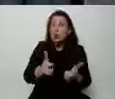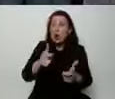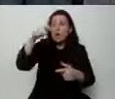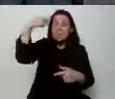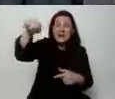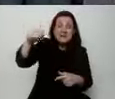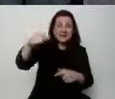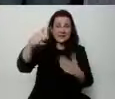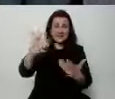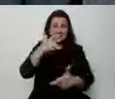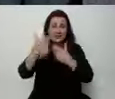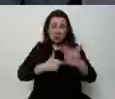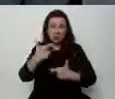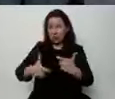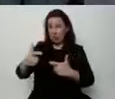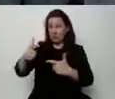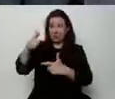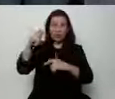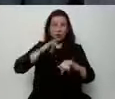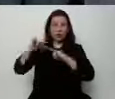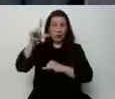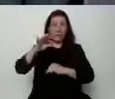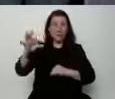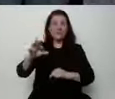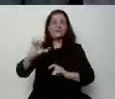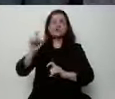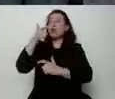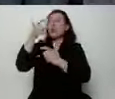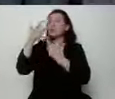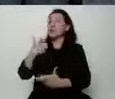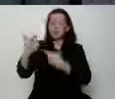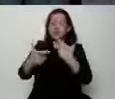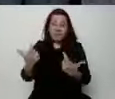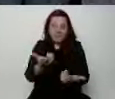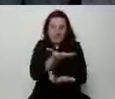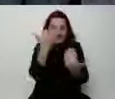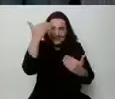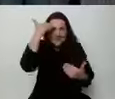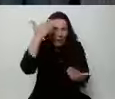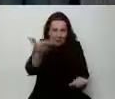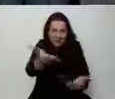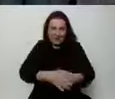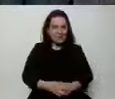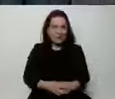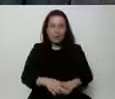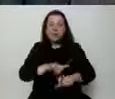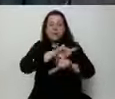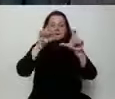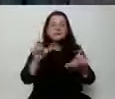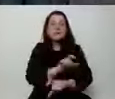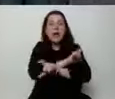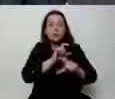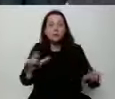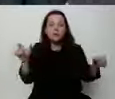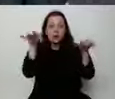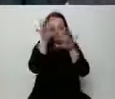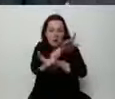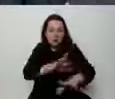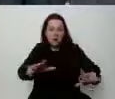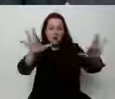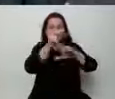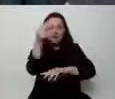zrobić, żeby radzić sobie z kryzysem gospodarczym. Nigdy się o tym nie dowiecie, bo przez cały czas będą tematy zastępcze.